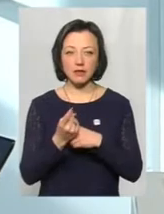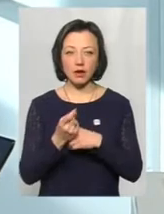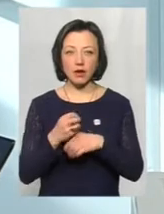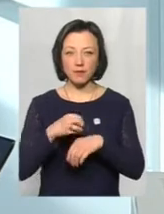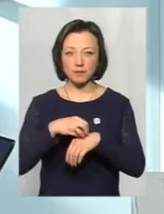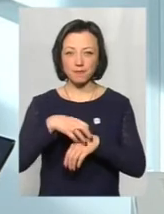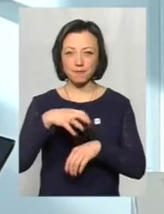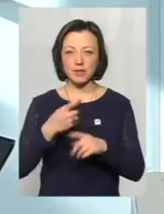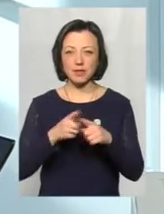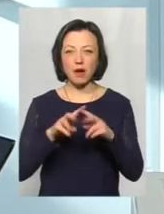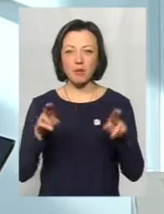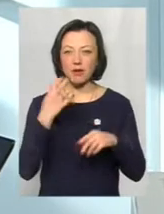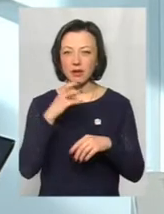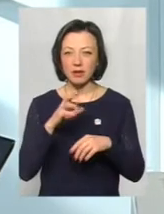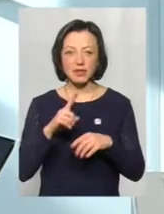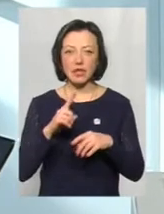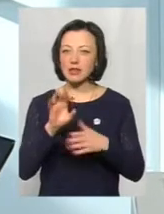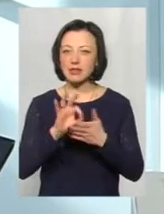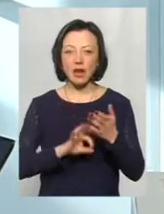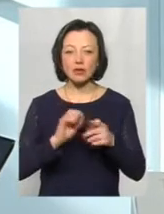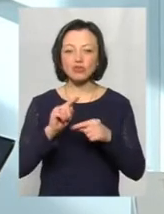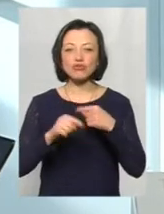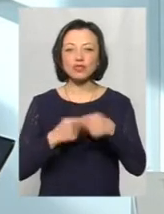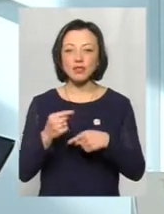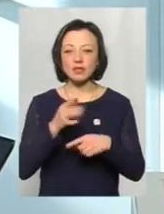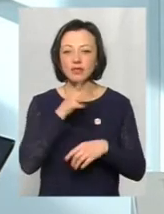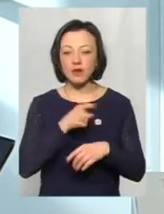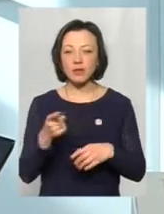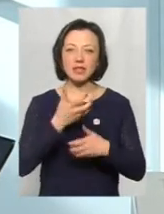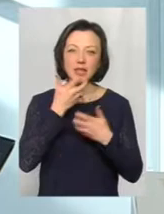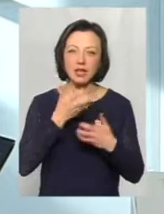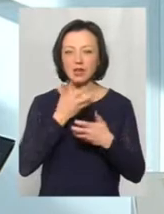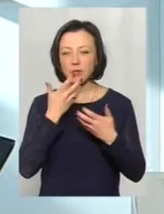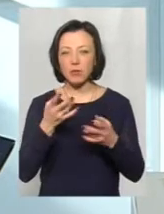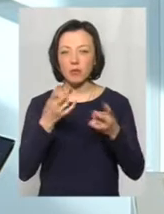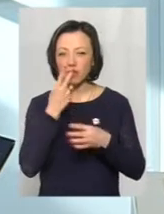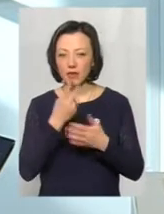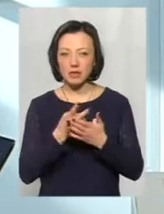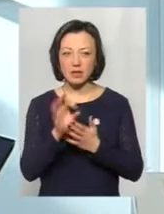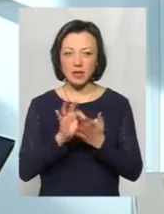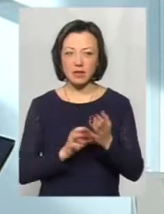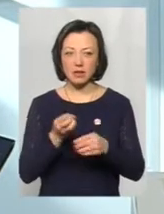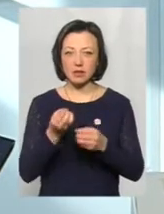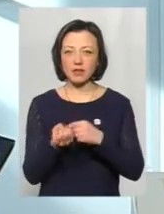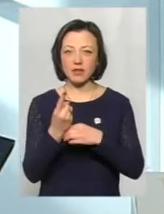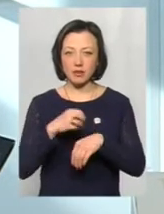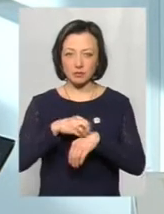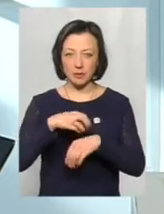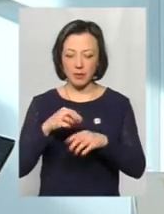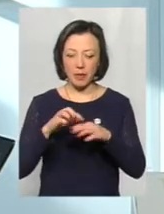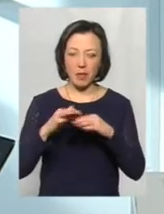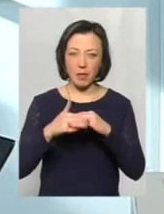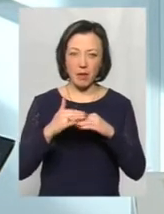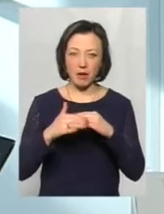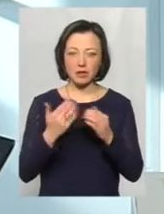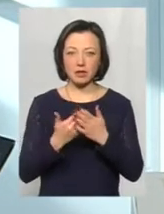з'являються міхурі. Це не зразу, це буде через деякий час. От зігріли, не зігріли, подивилися, раз з'явився міхур. На пальчиках,